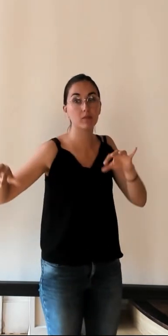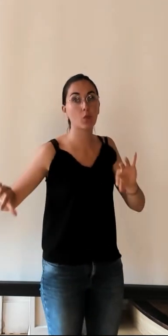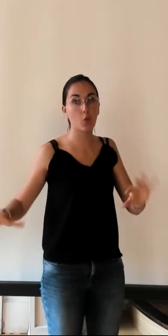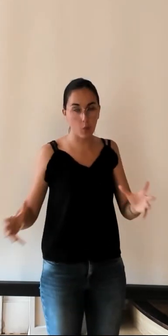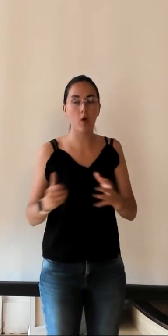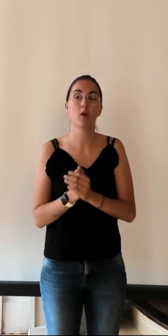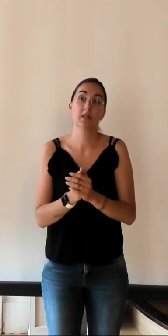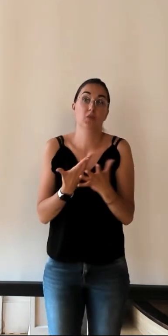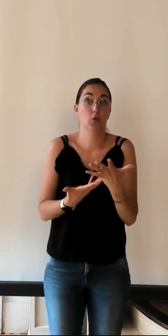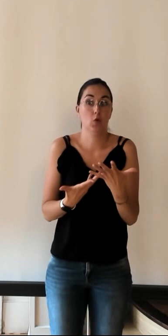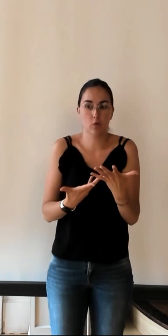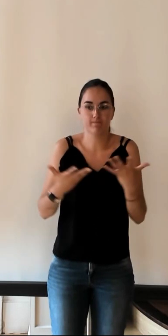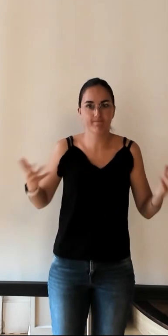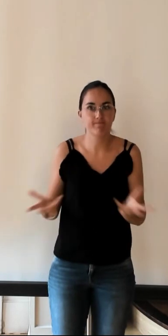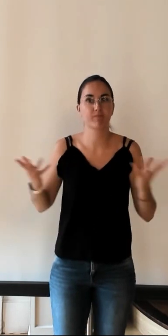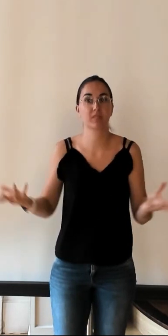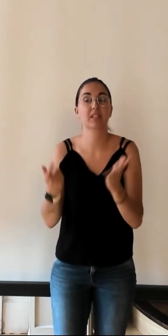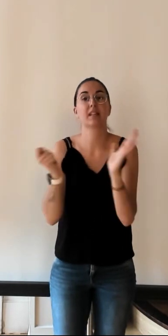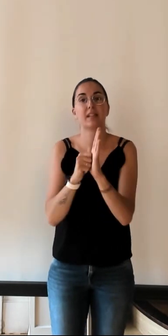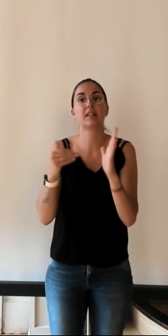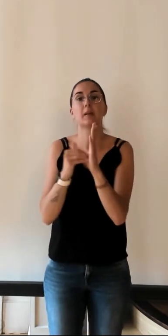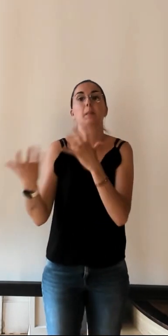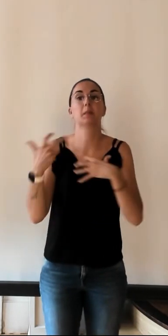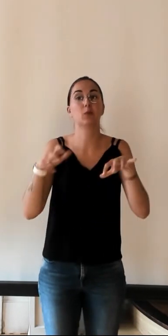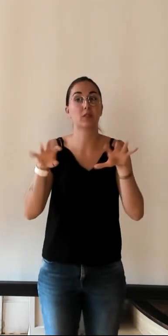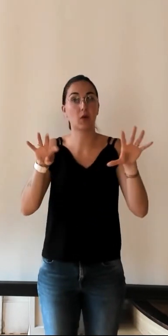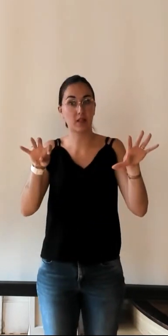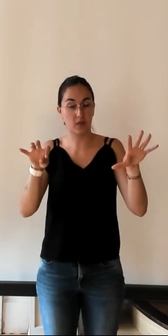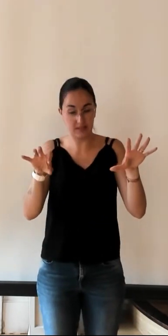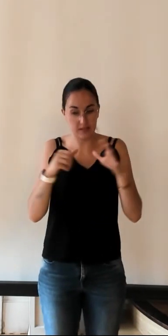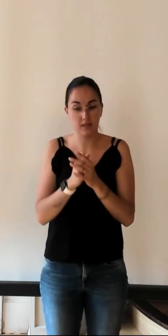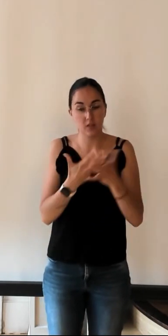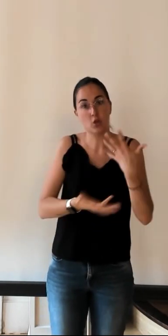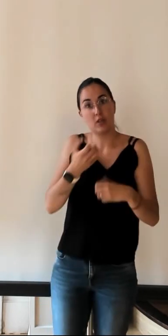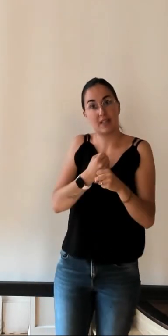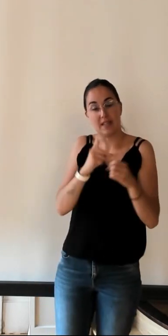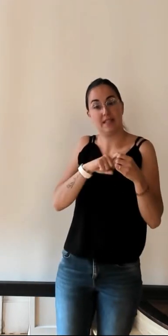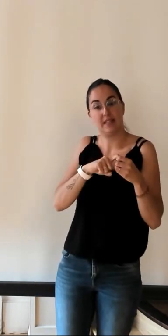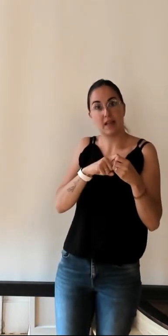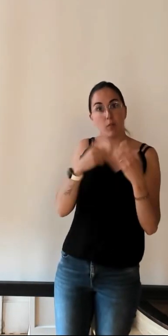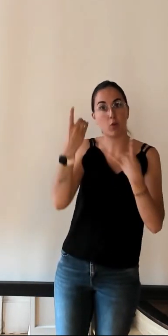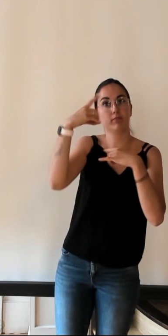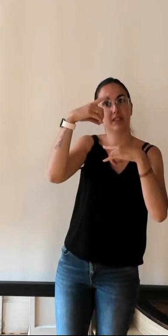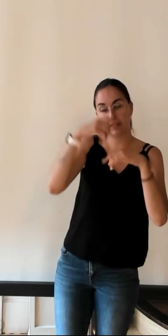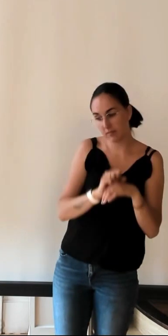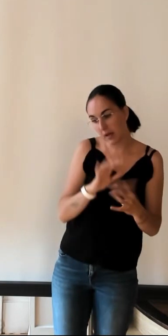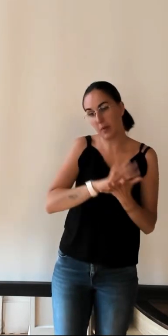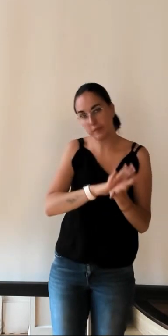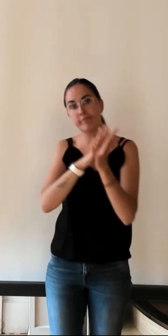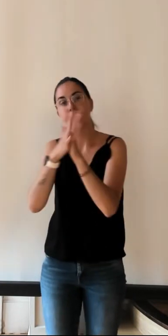créé à Château-la-Vallière en 1890, mais il a fallu attendre 1905 pour que Tours se dote d'une